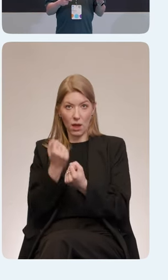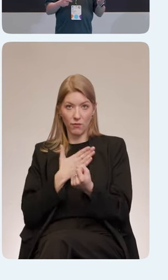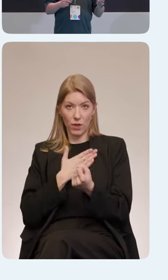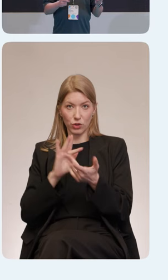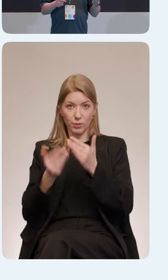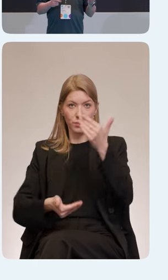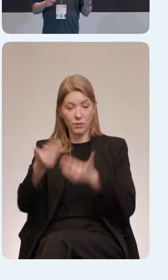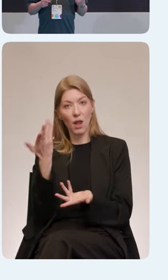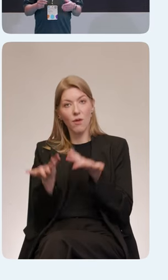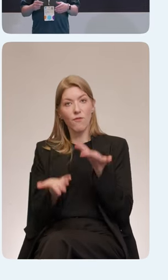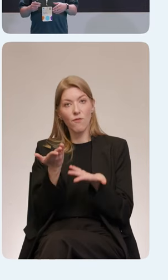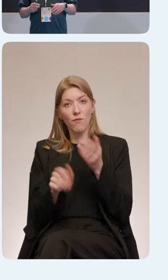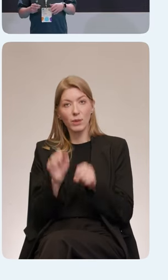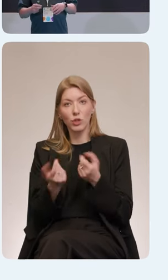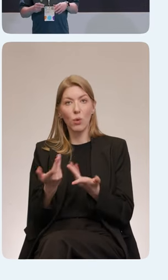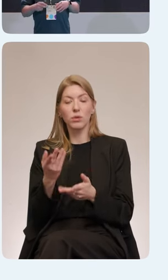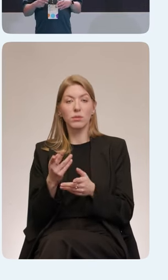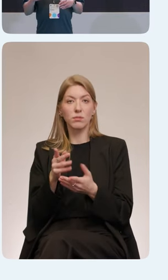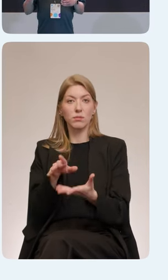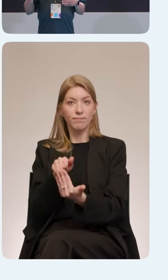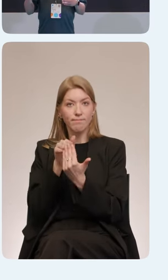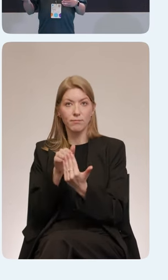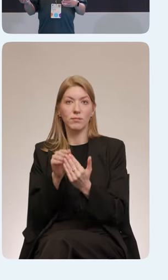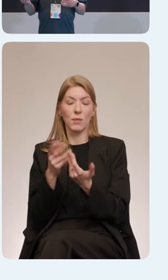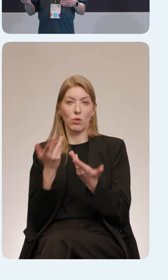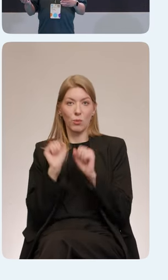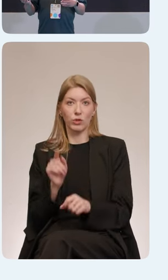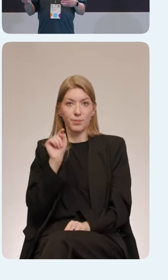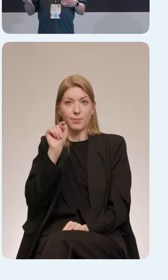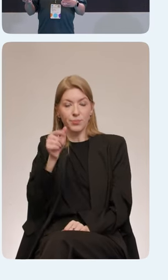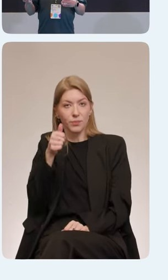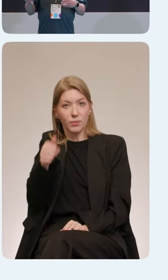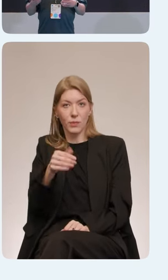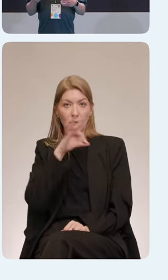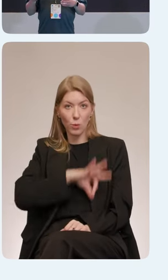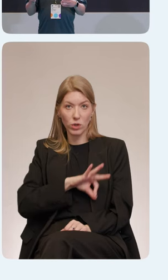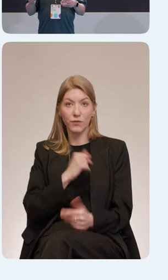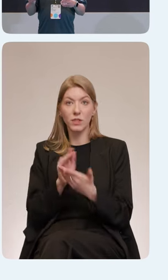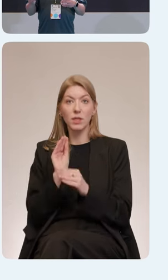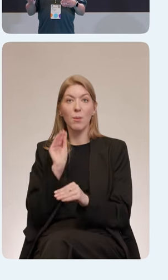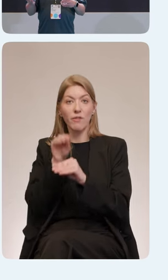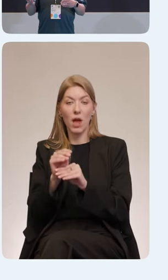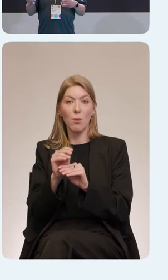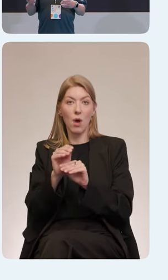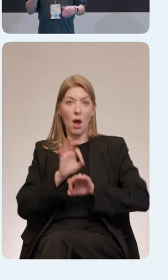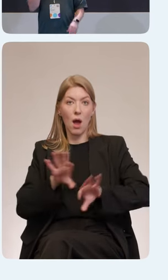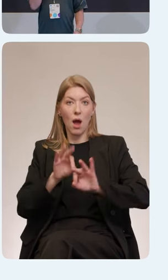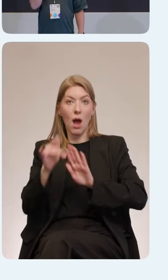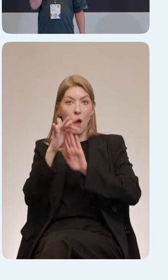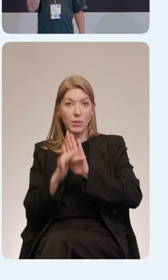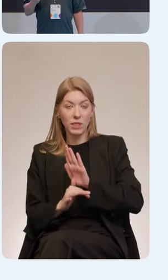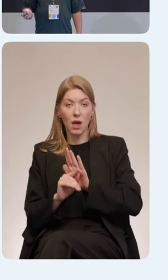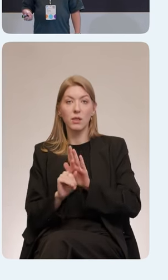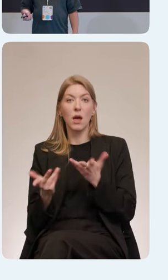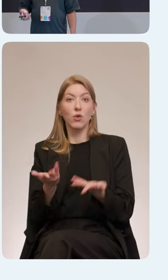интерактивный элемент, может быть заголовок, вот, и даем ему как раз описание, то описание, которое мы хотим, чтобы